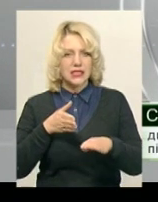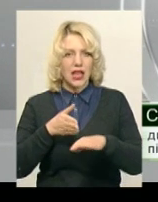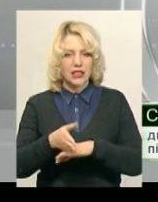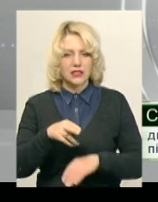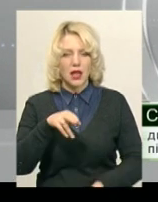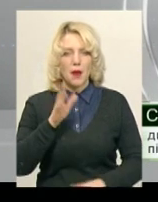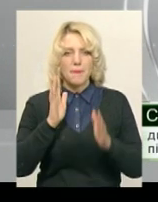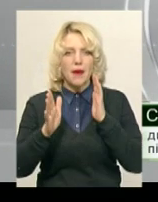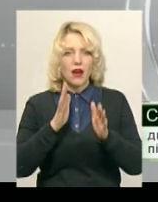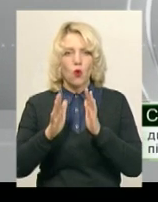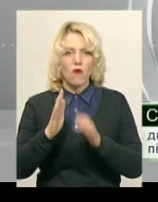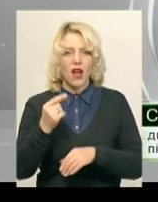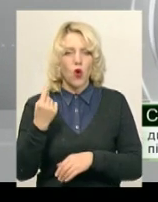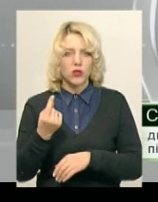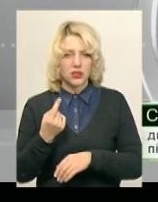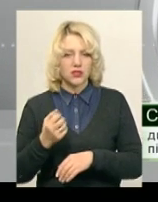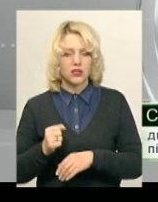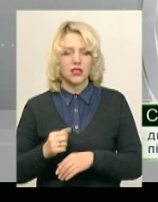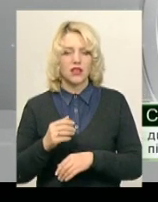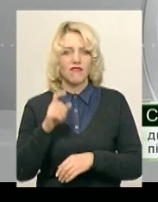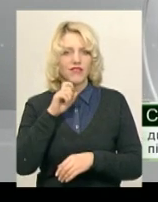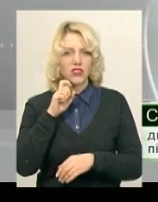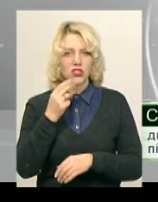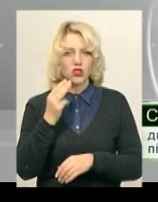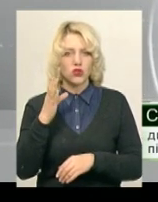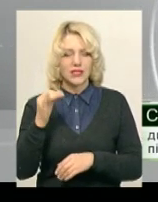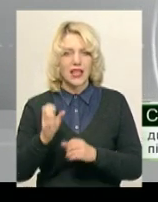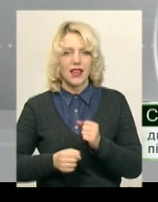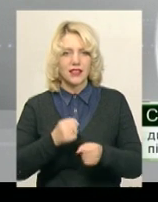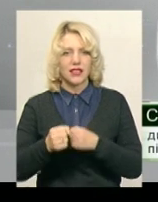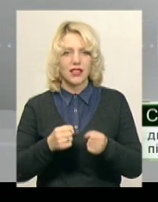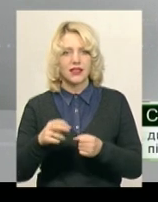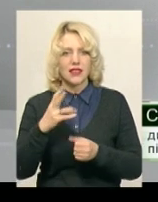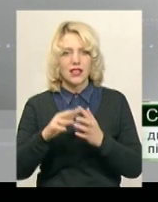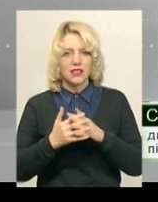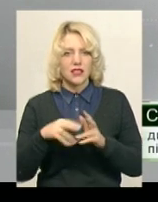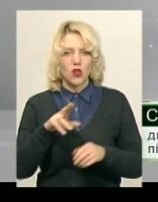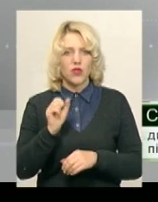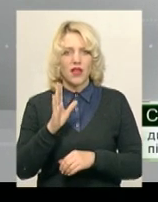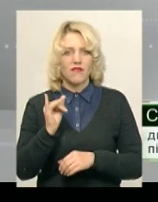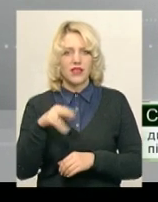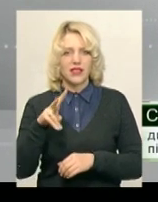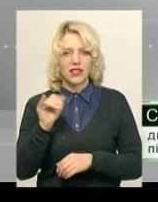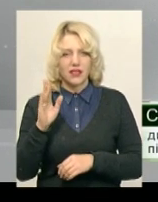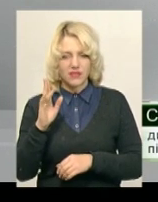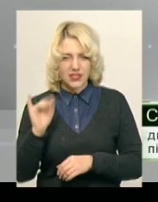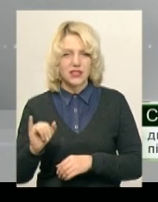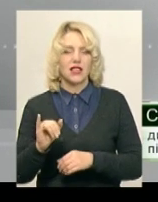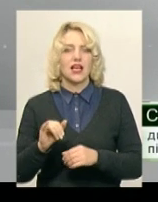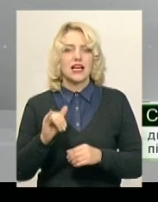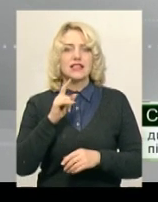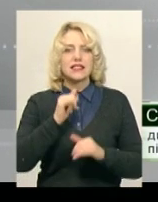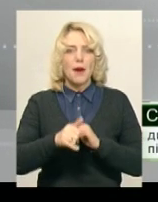дві аналітики стоїть. І по Вінницькому шосе, як їхати туди далі, на Давидківці, також біля заправки Охлов, стоїть ще